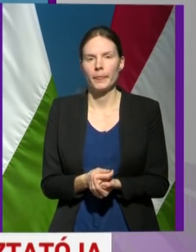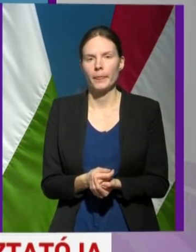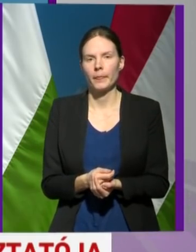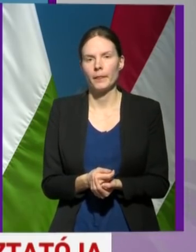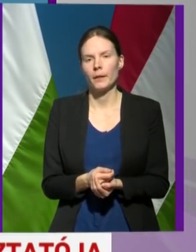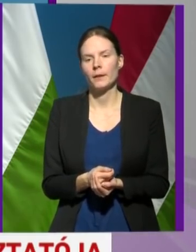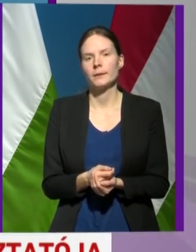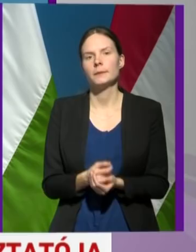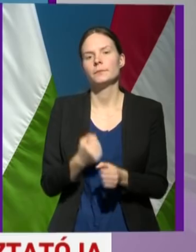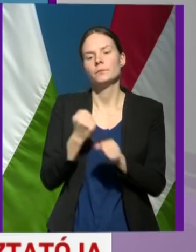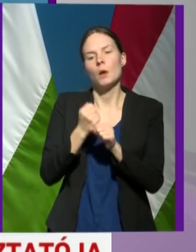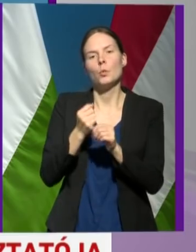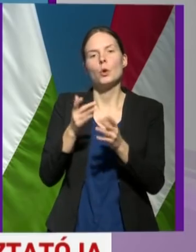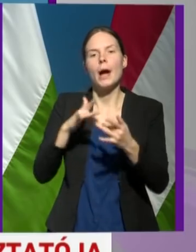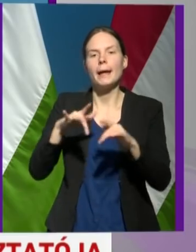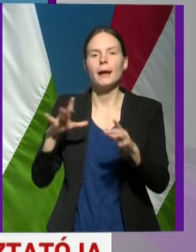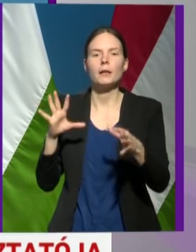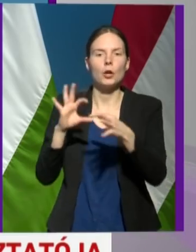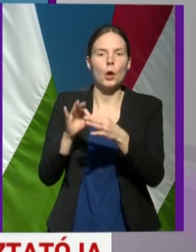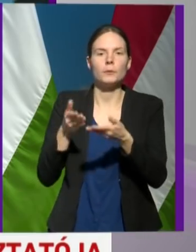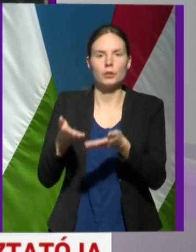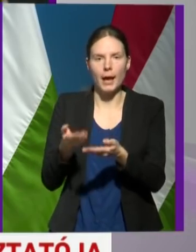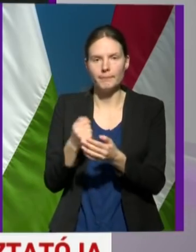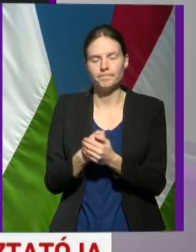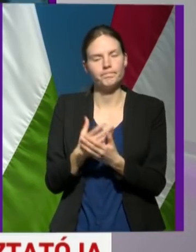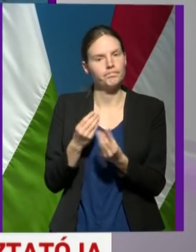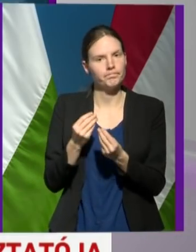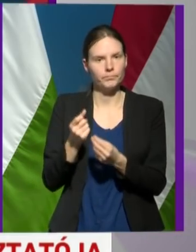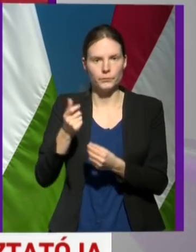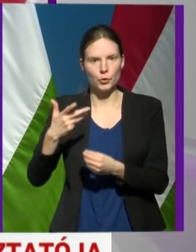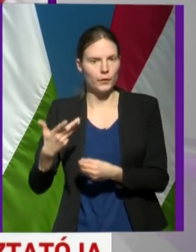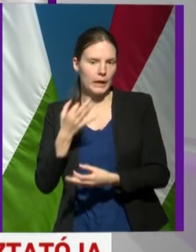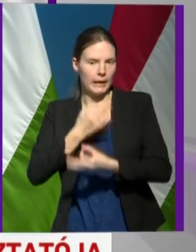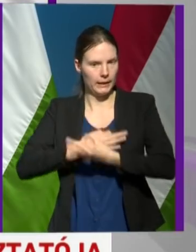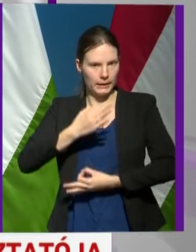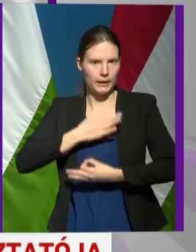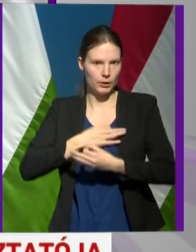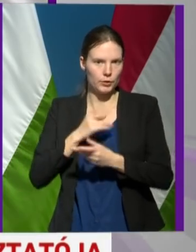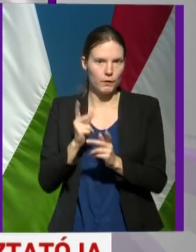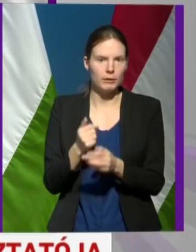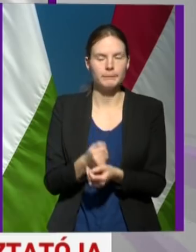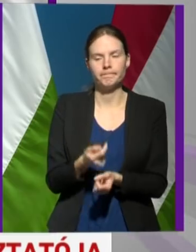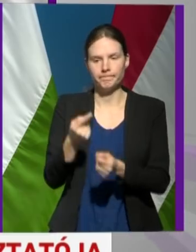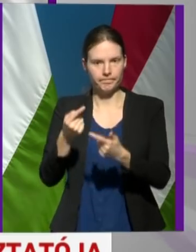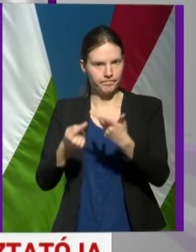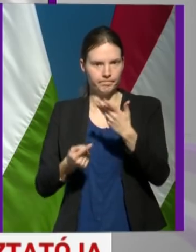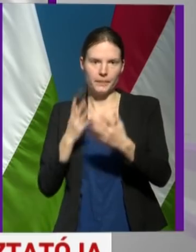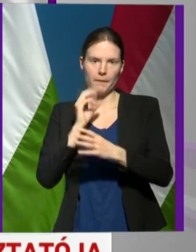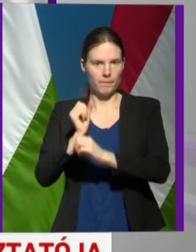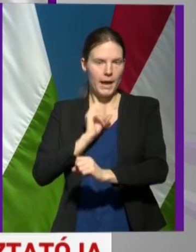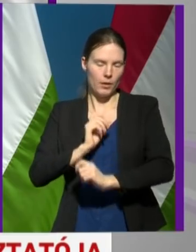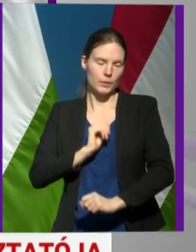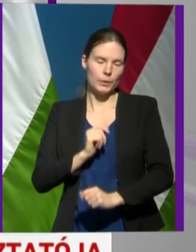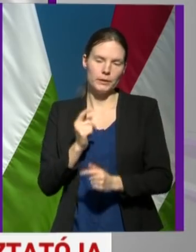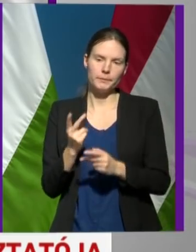A munkahelyek vonatkozásában számos kérdés érkezik hozzánk, amelyeket sorra válaszolunk